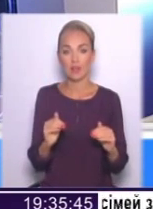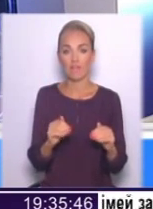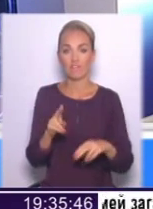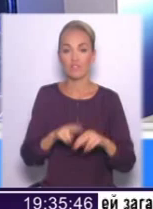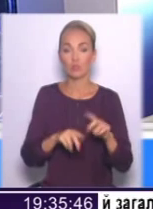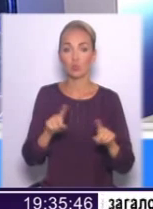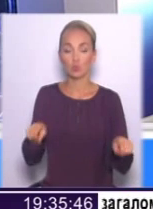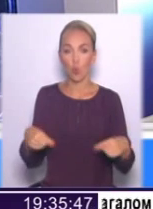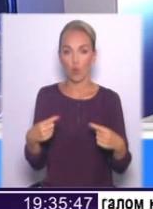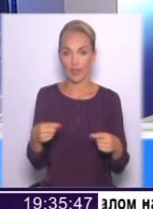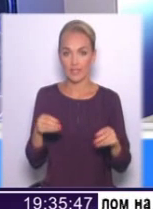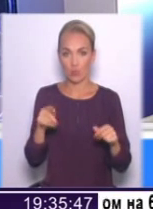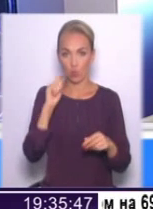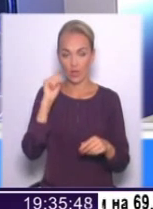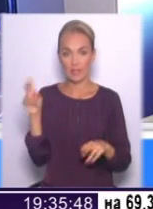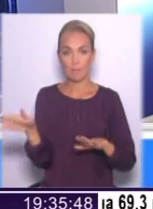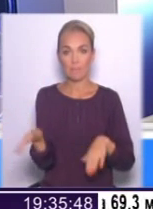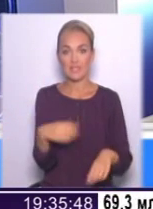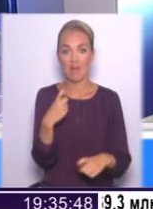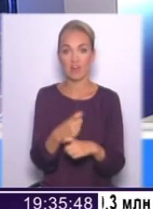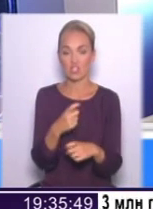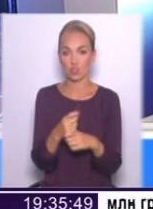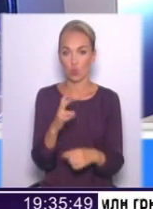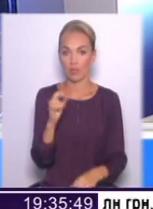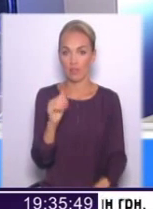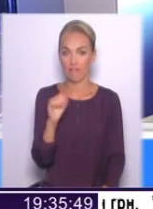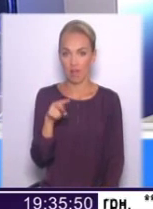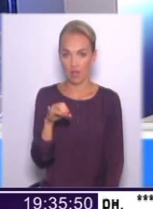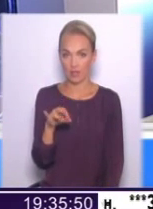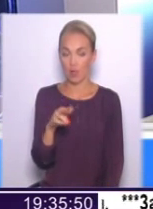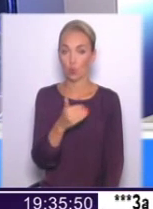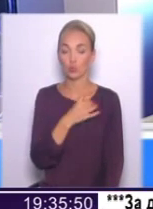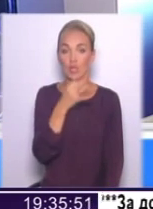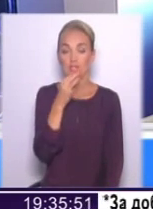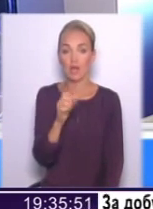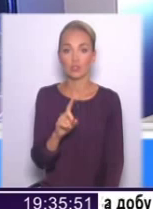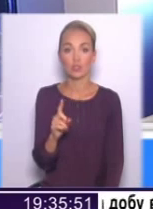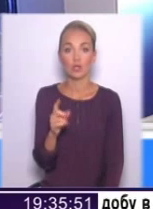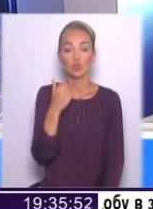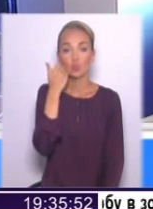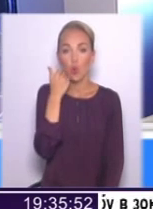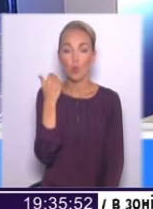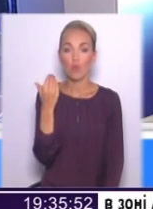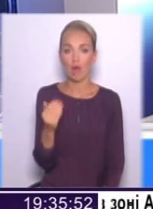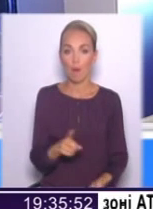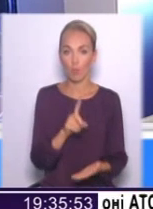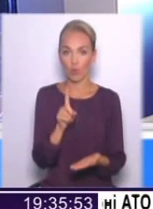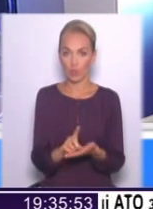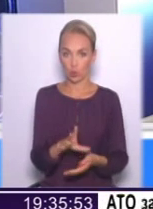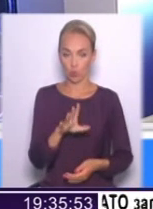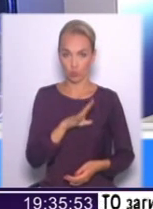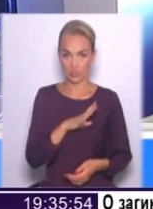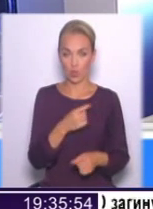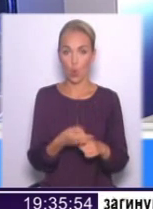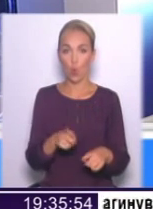України після фашистської навали. Так от, я хочу сказати, все одно вам повинно бути оцій